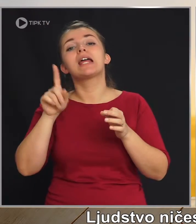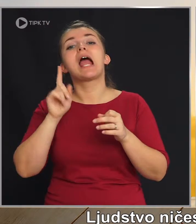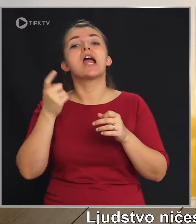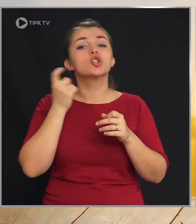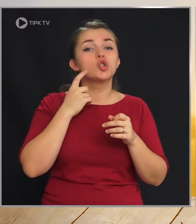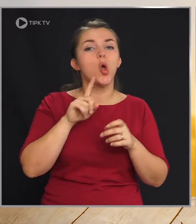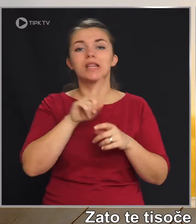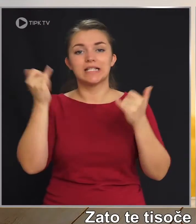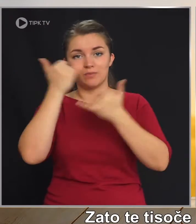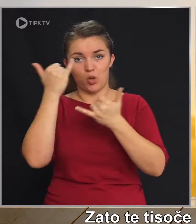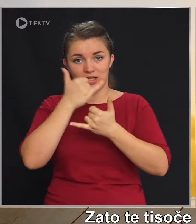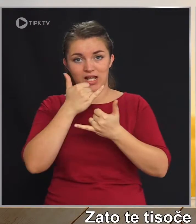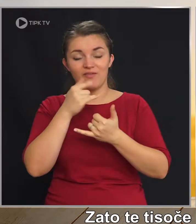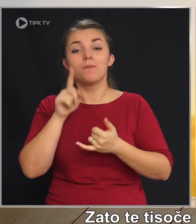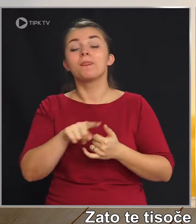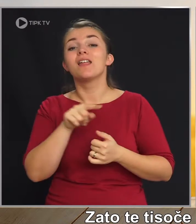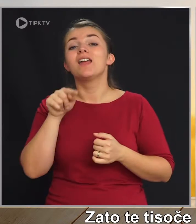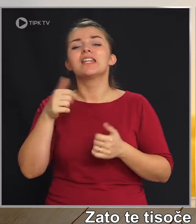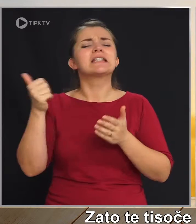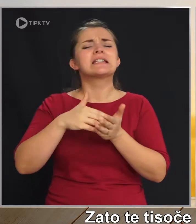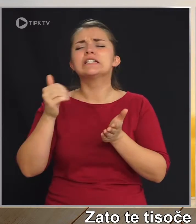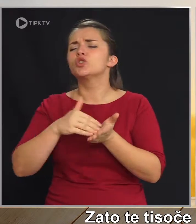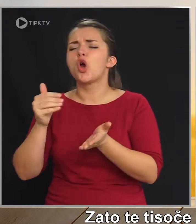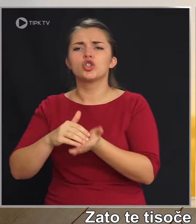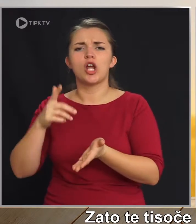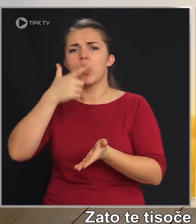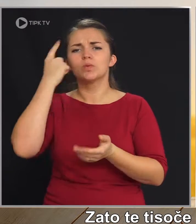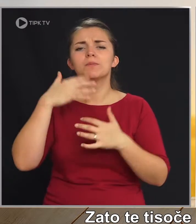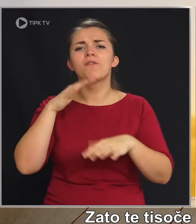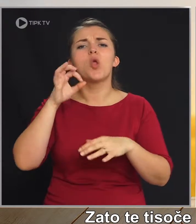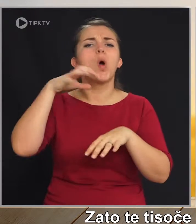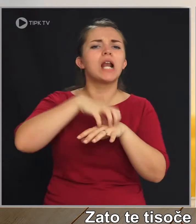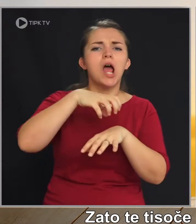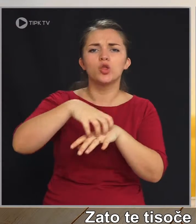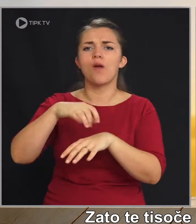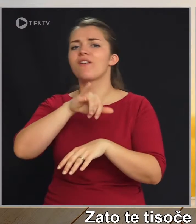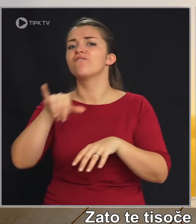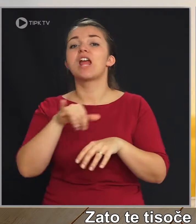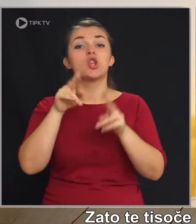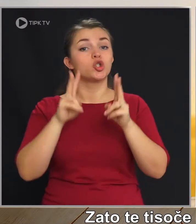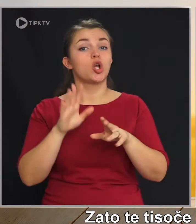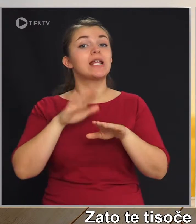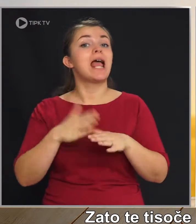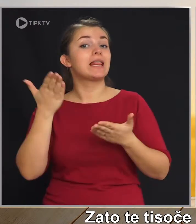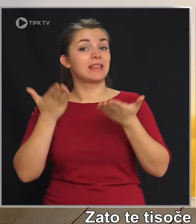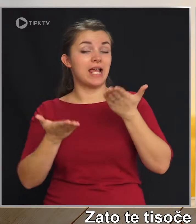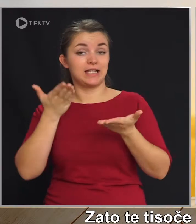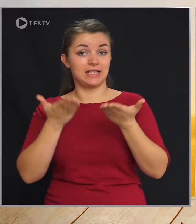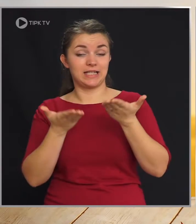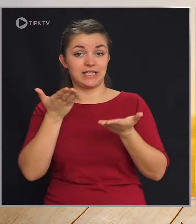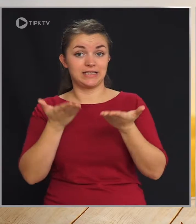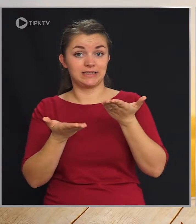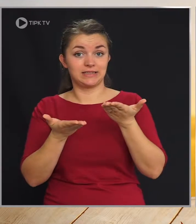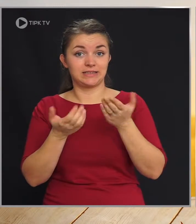nezmotljiva. Zato te tisoče ljudskih pripovedih o gradovih vedno stojijo na tehnici.